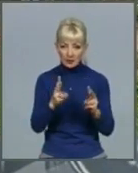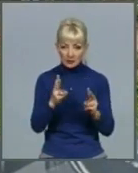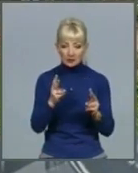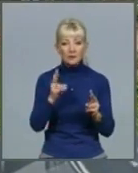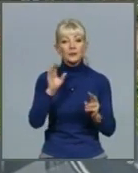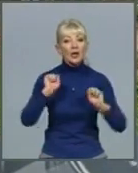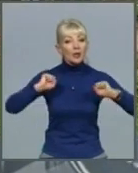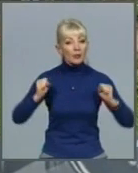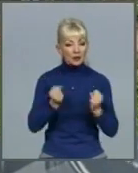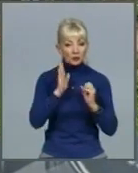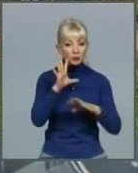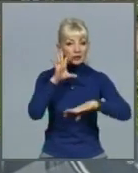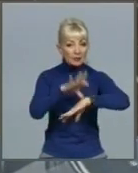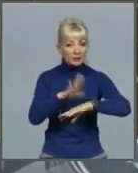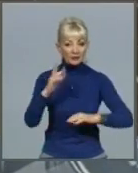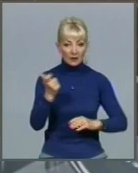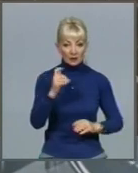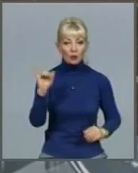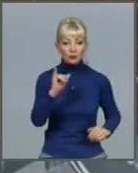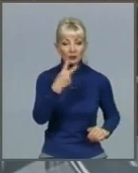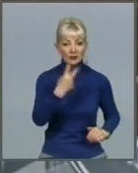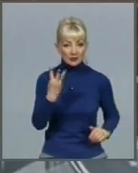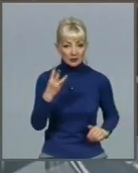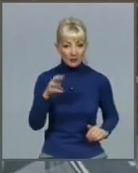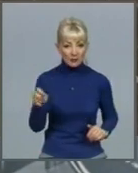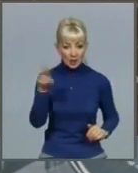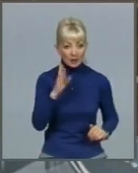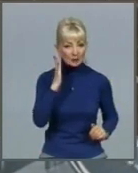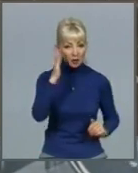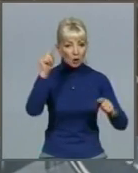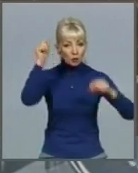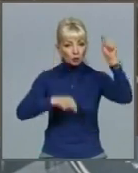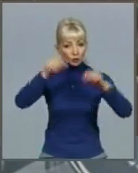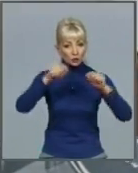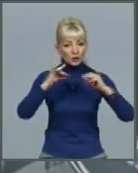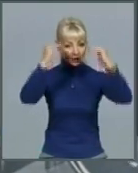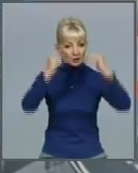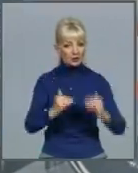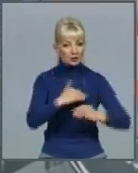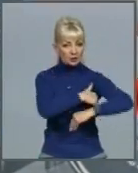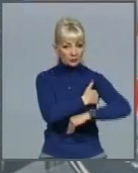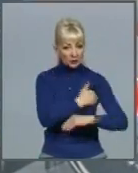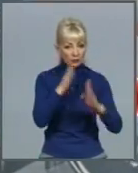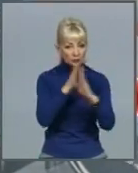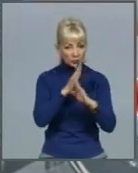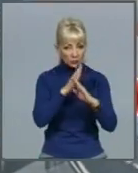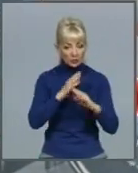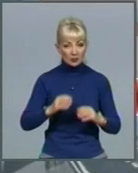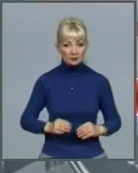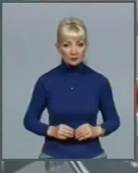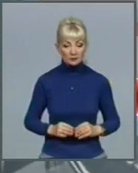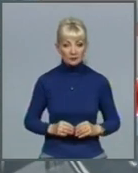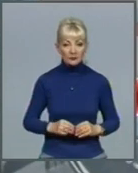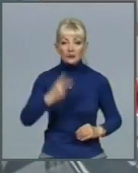і у Харкові. На суботу 23 травня прогнозують дощ та зниження температури повітря. 23